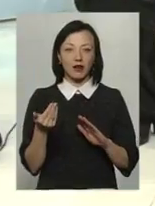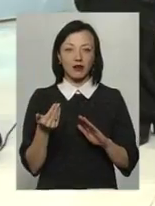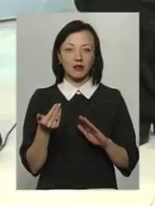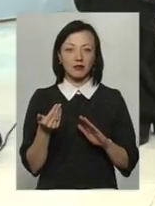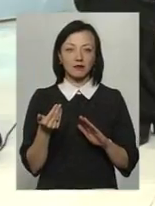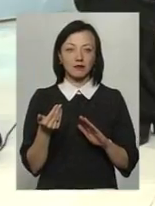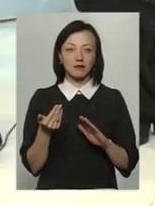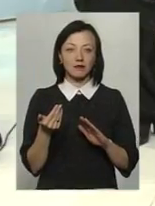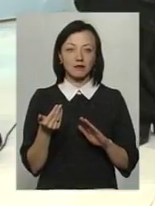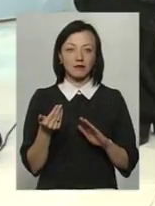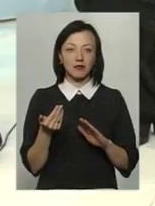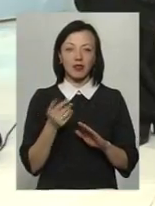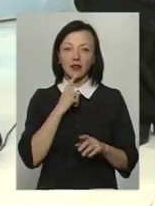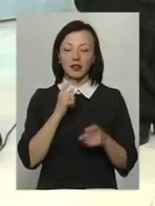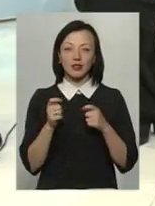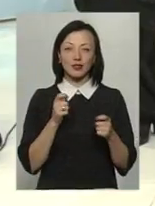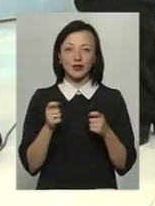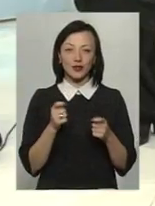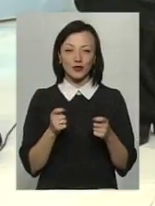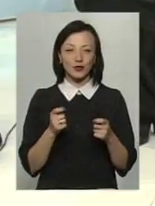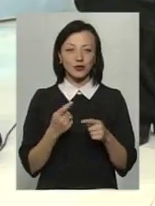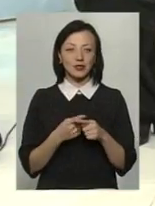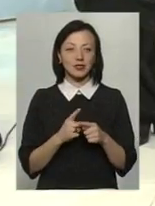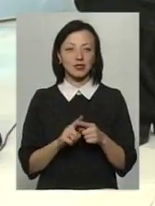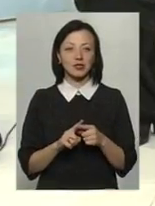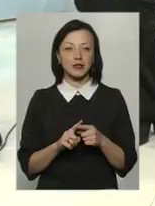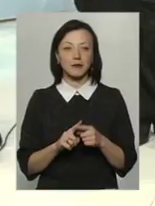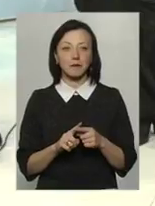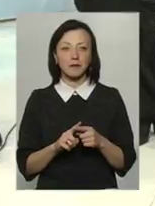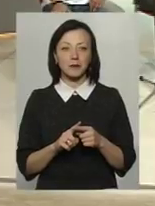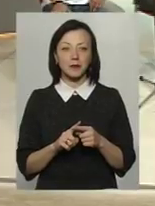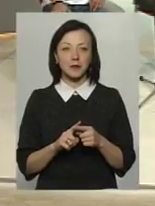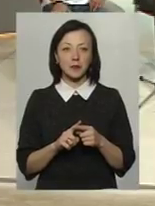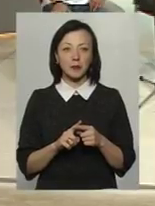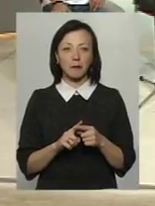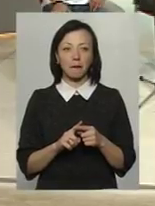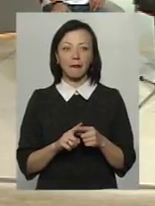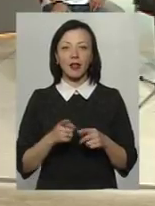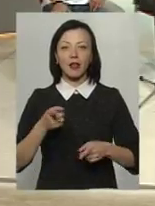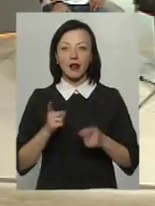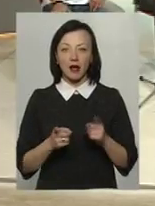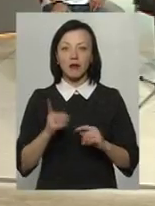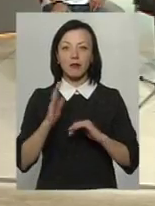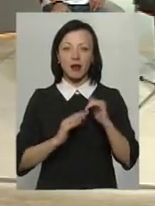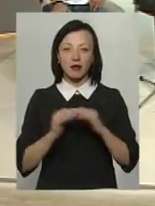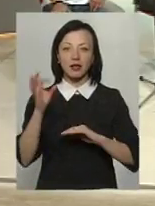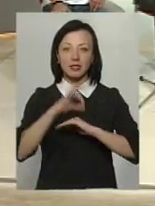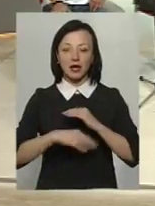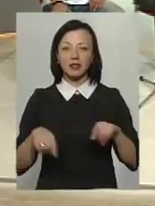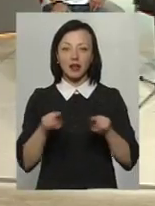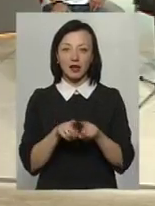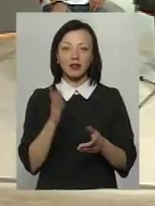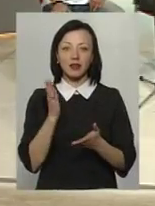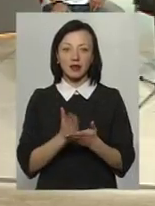на 100%. Це вже практичні практичні практики на Заході вже є. Такі